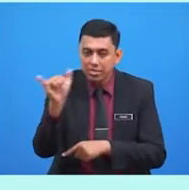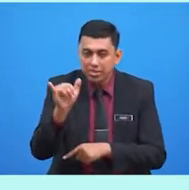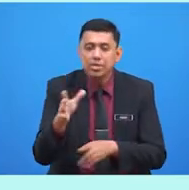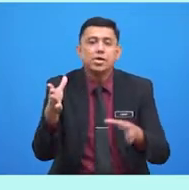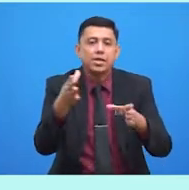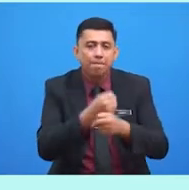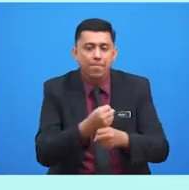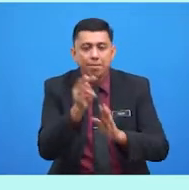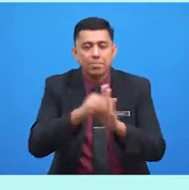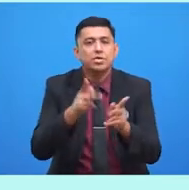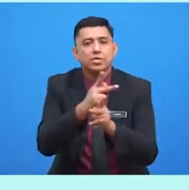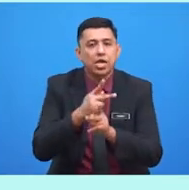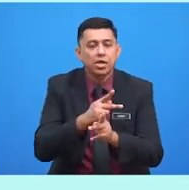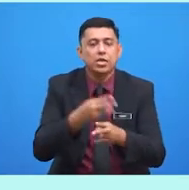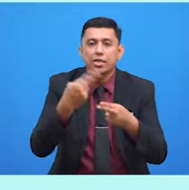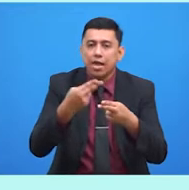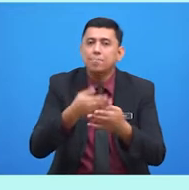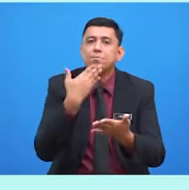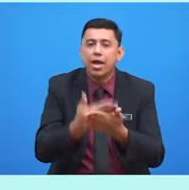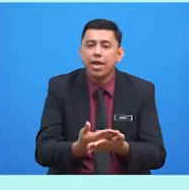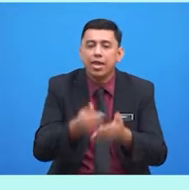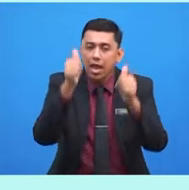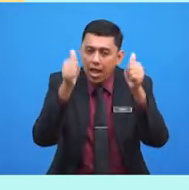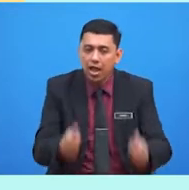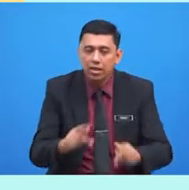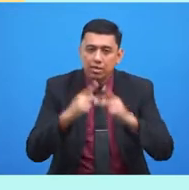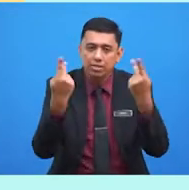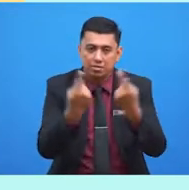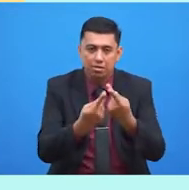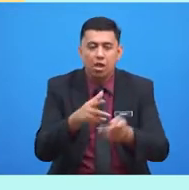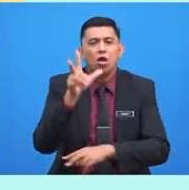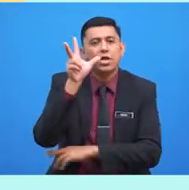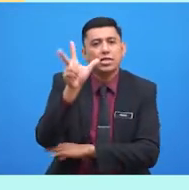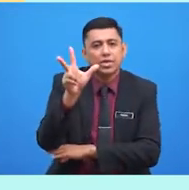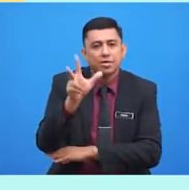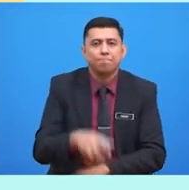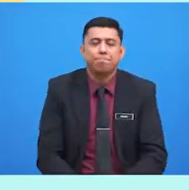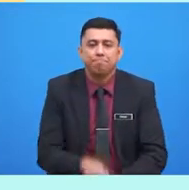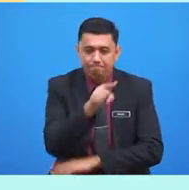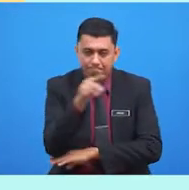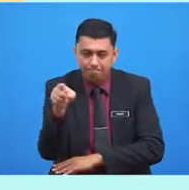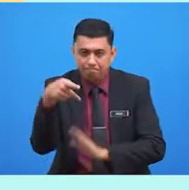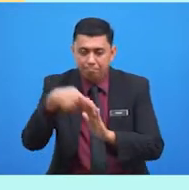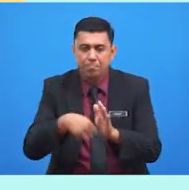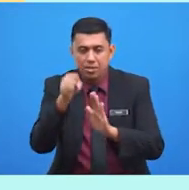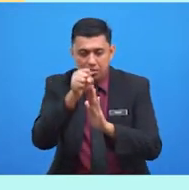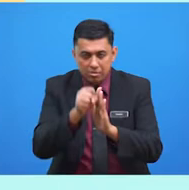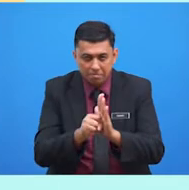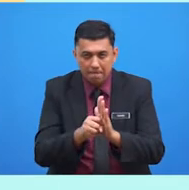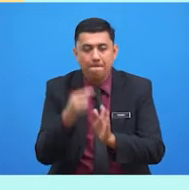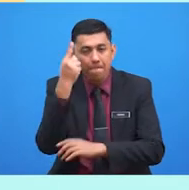nama baik ahli keluarga. soalan ketiga, persefahaman